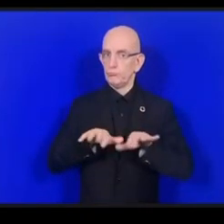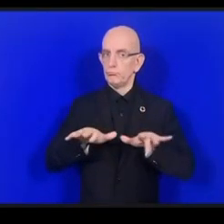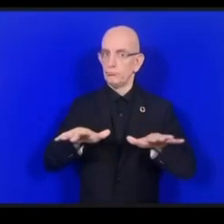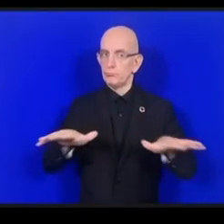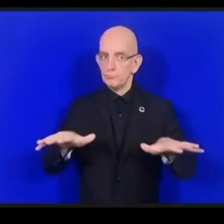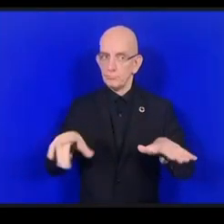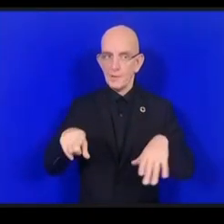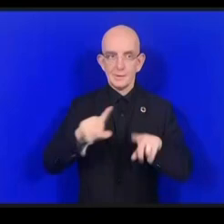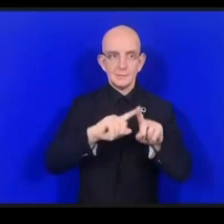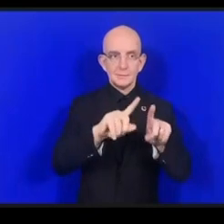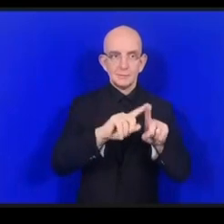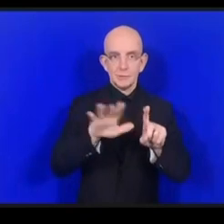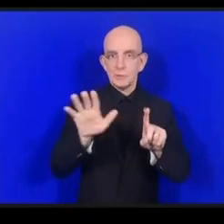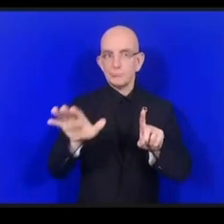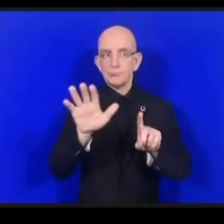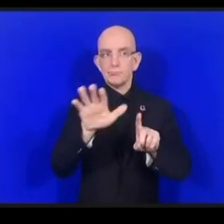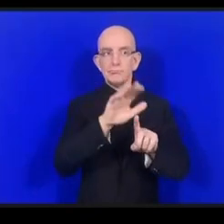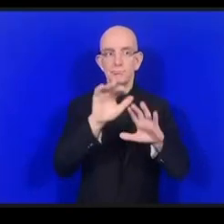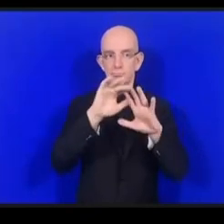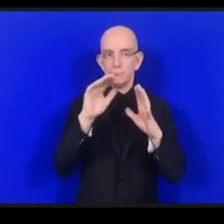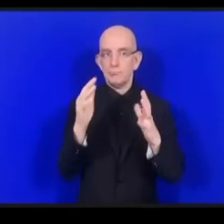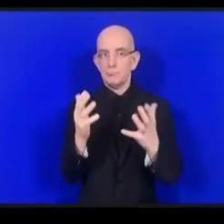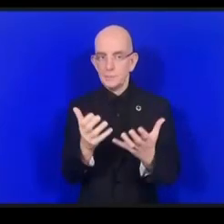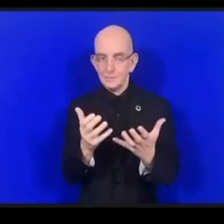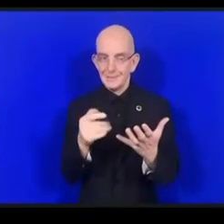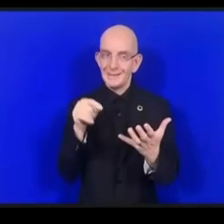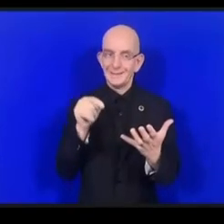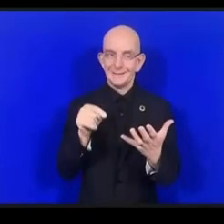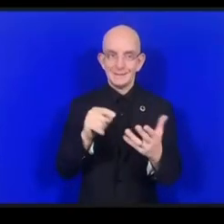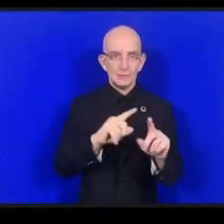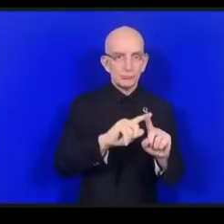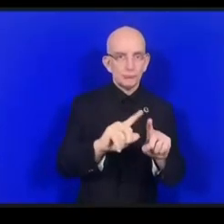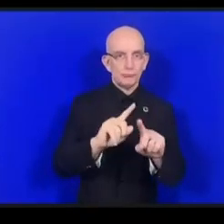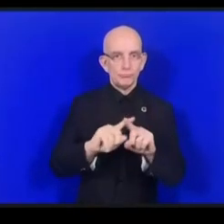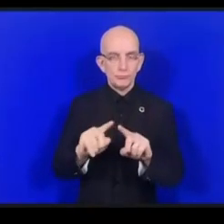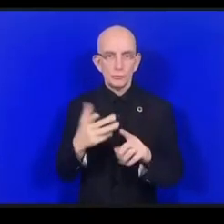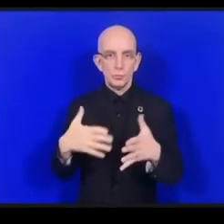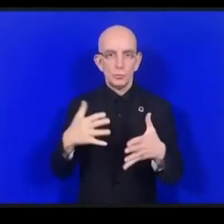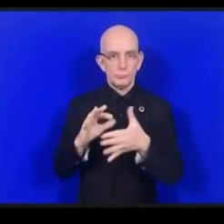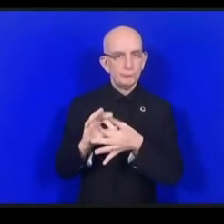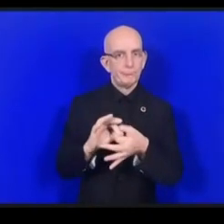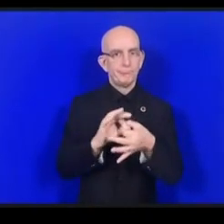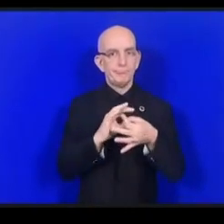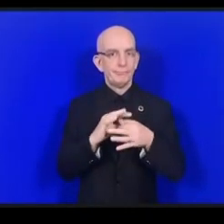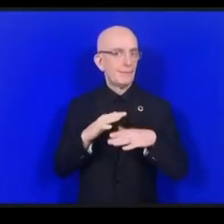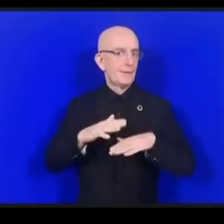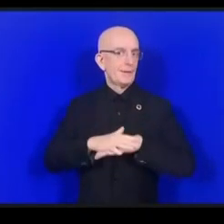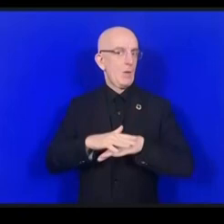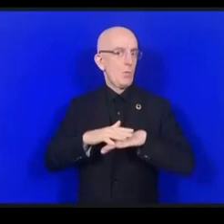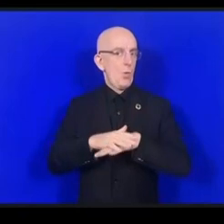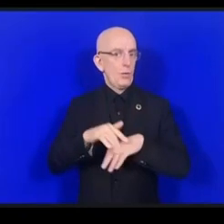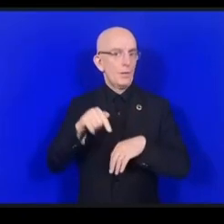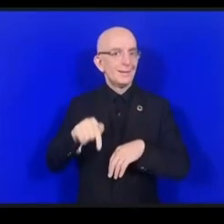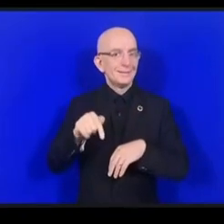الصلة وتتعاون معها ما وراء المنظومة الإيكولوجية